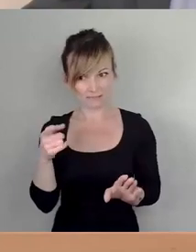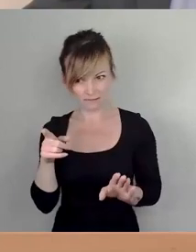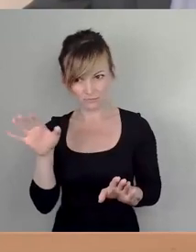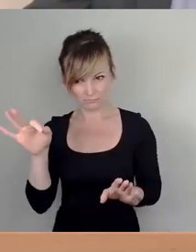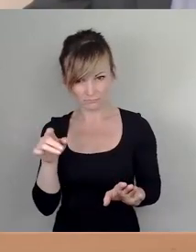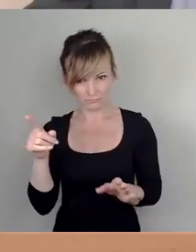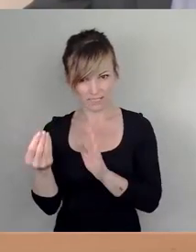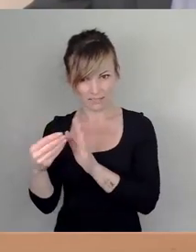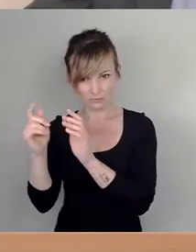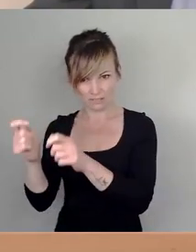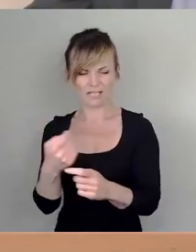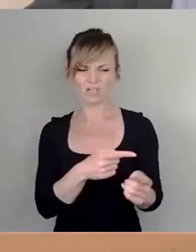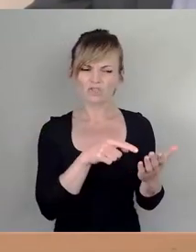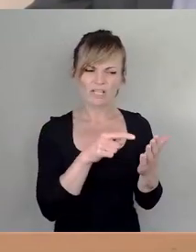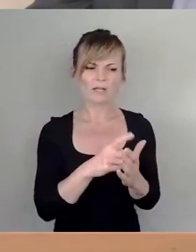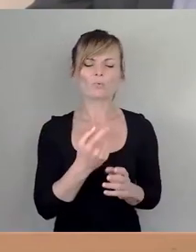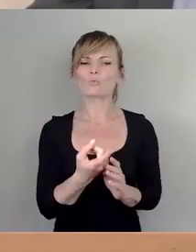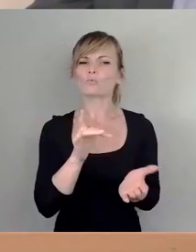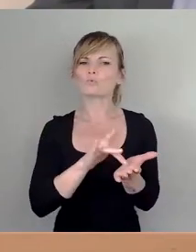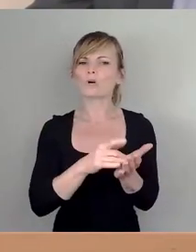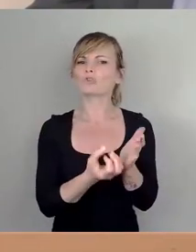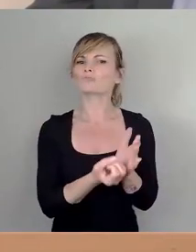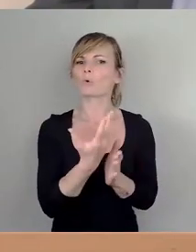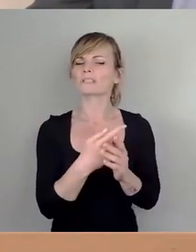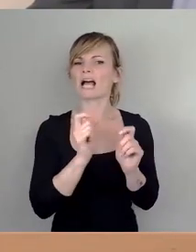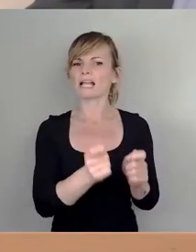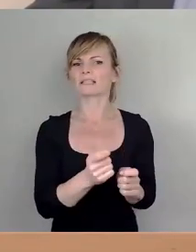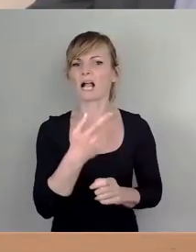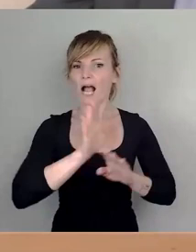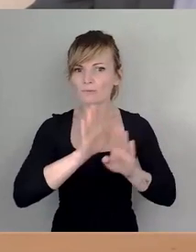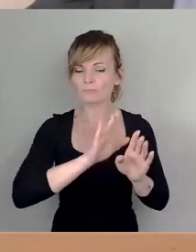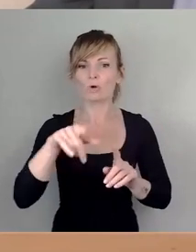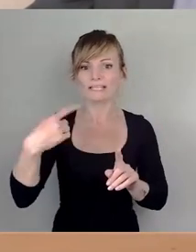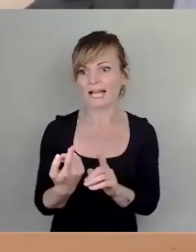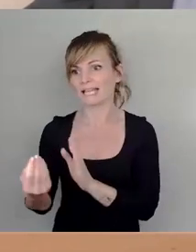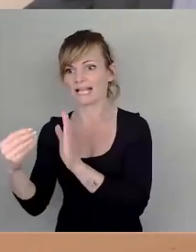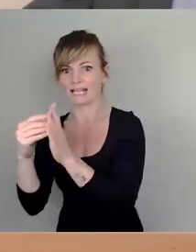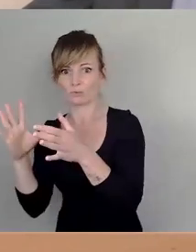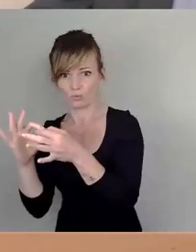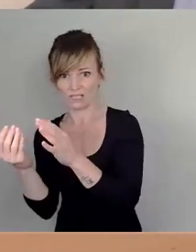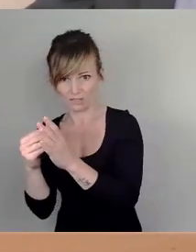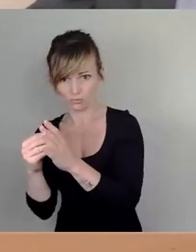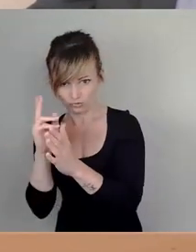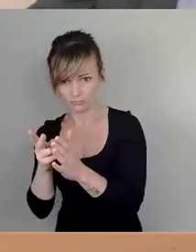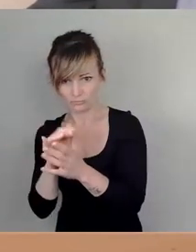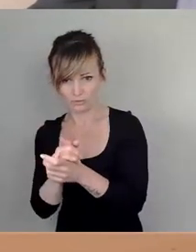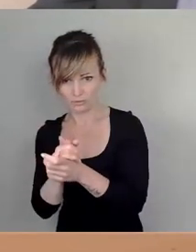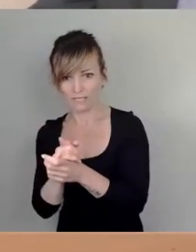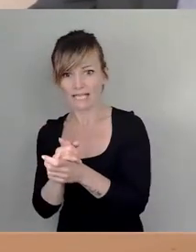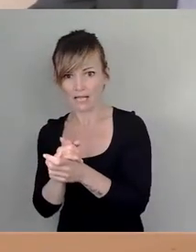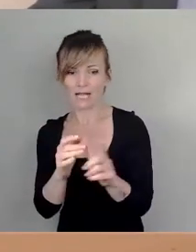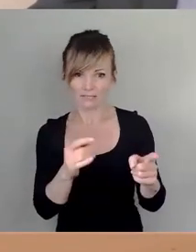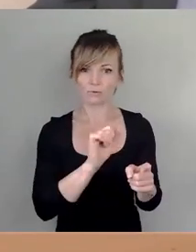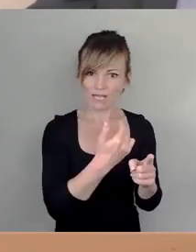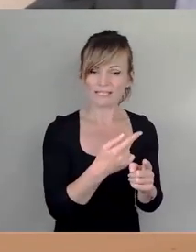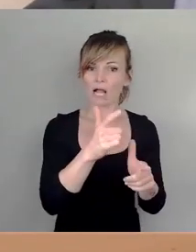Hier steht drin, sollte der Ursprungsantrag zur Abstimmung kommen, wird er wie folgt ergänzt. Also würden wir erst mal jetzt den